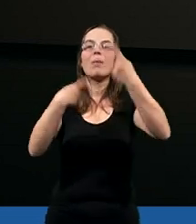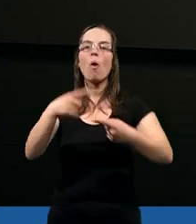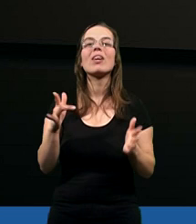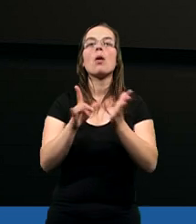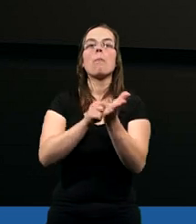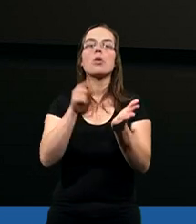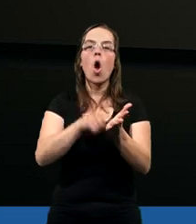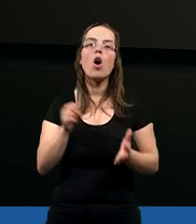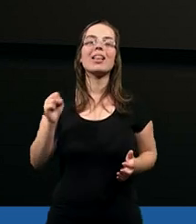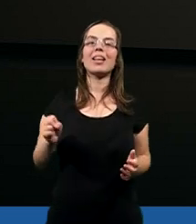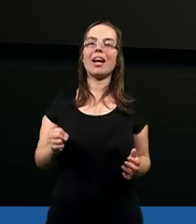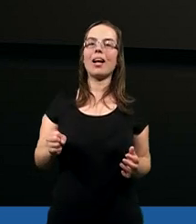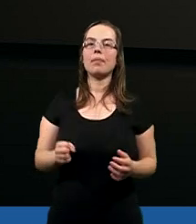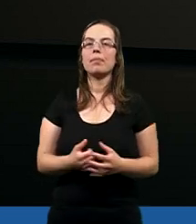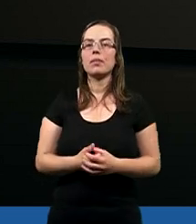wypowiedź Piotra